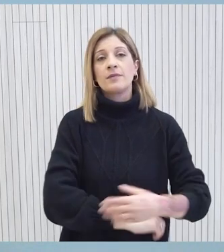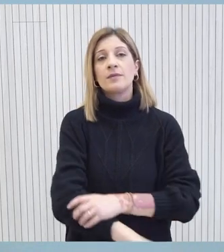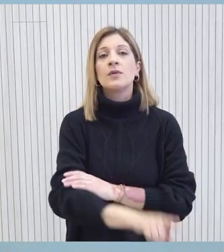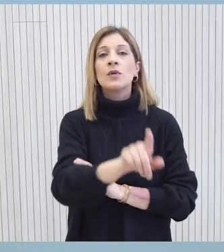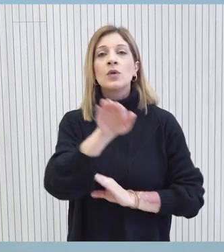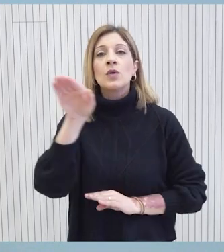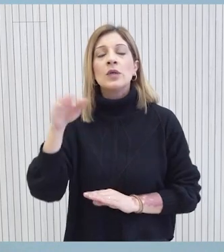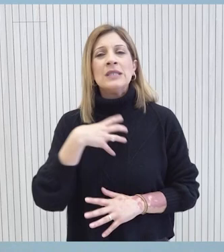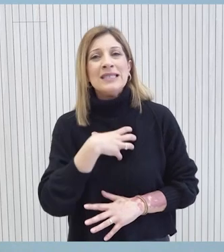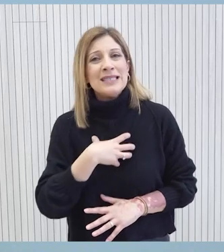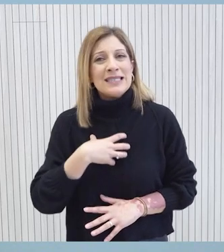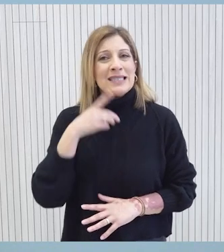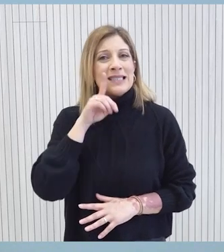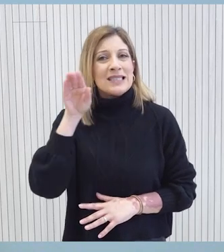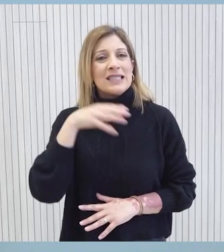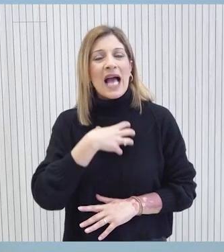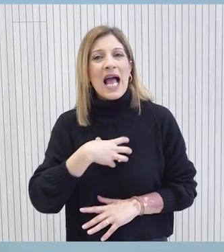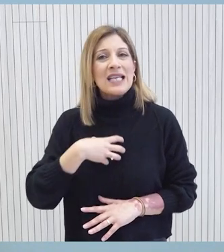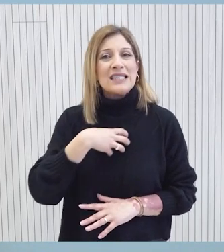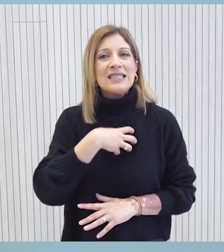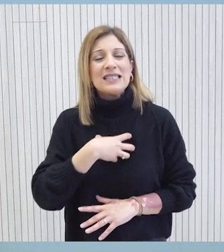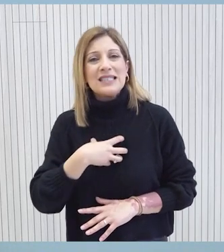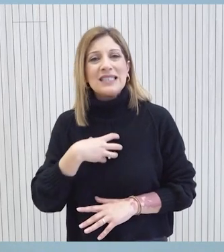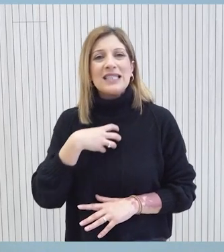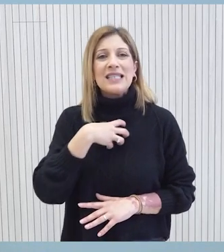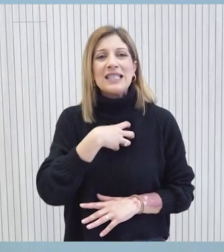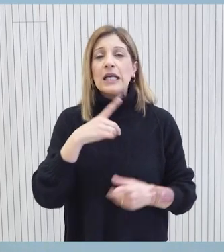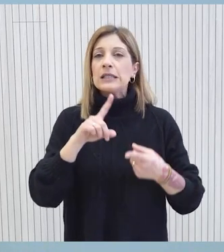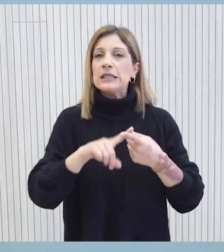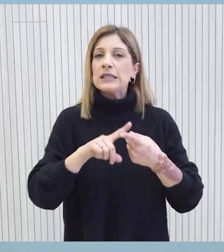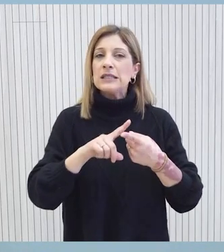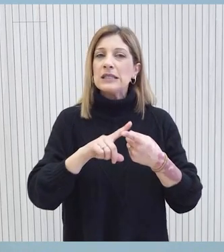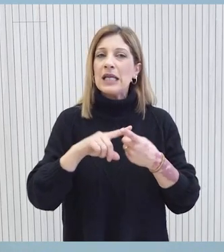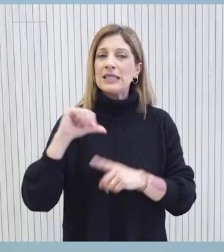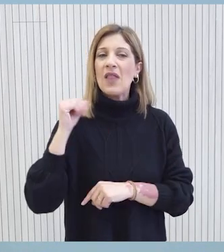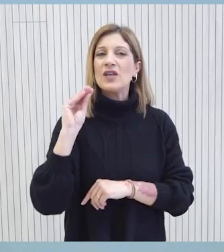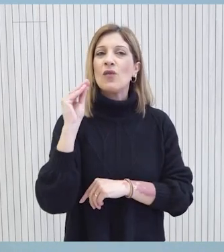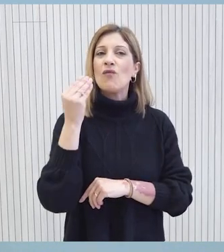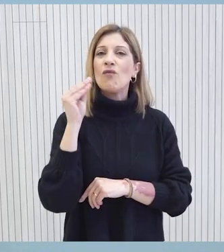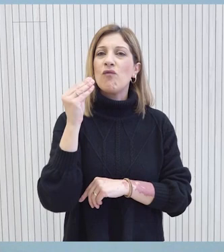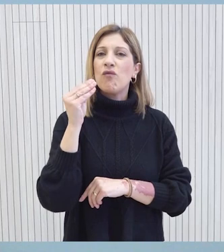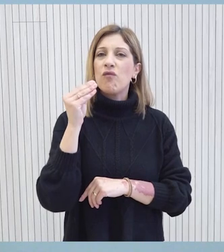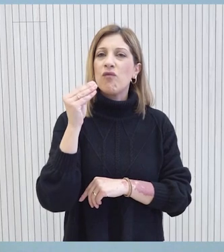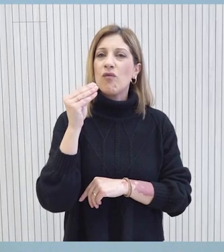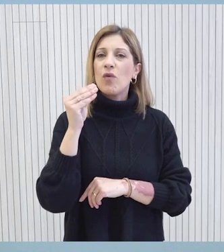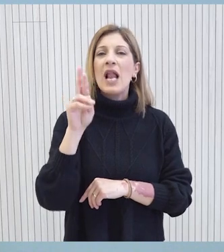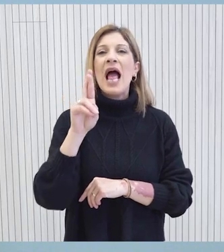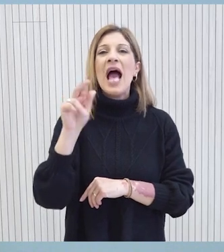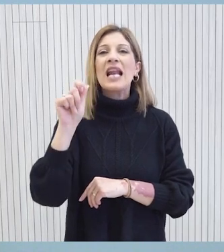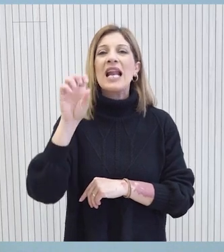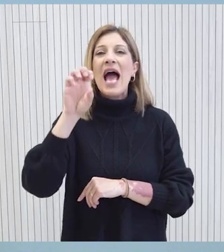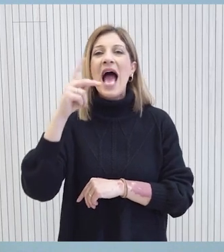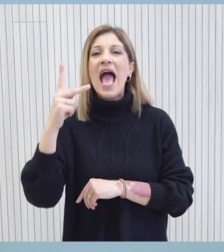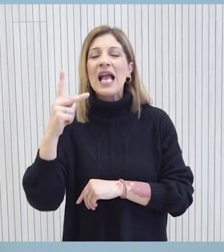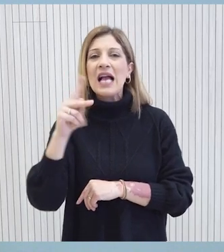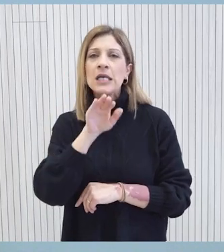Υπάρχουν μια εισηγύη. Είναι μια σχετική συνάντηση και ειθέρισε στη Βουλή. Ανημέρωση του Πρόεδρου της ΡΑΑΤΟΥΣΟΥΝΕΚΤΕΣ